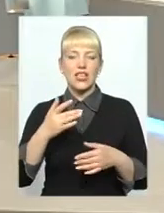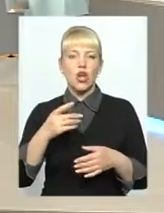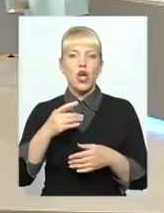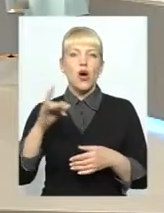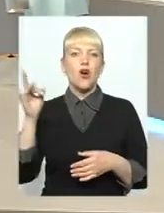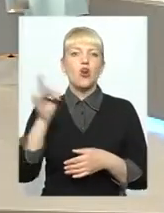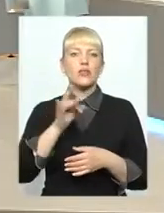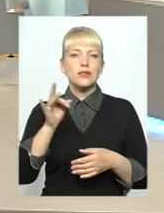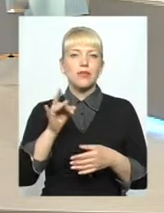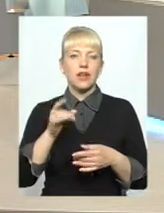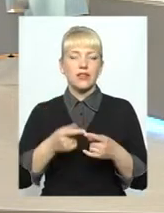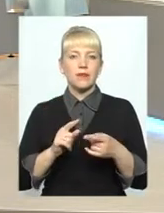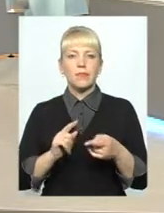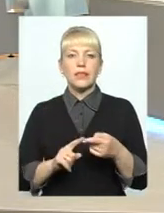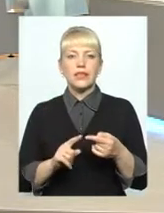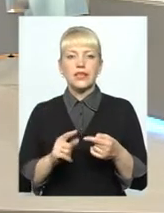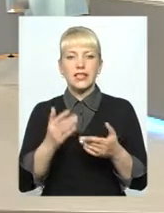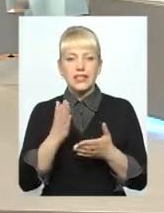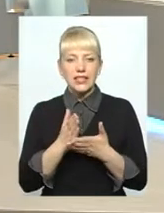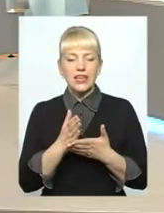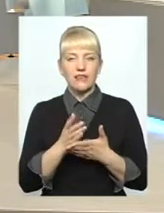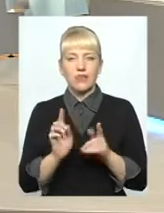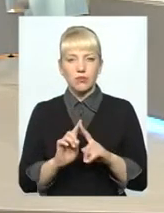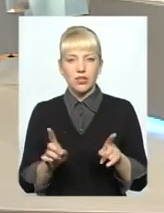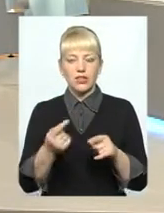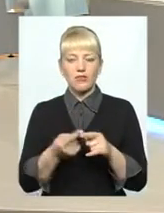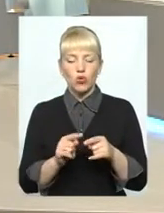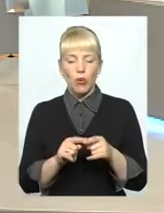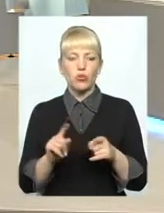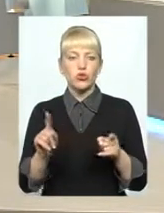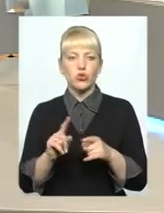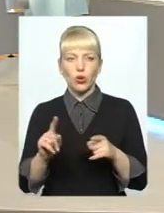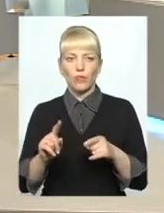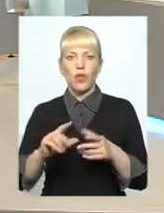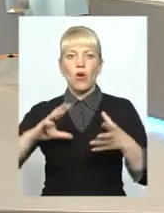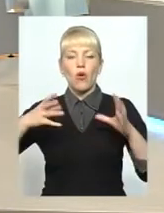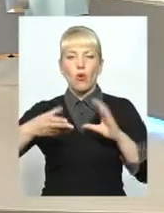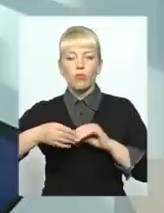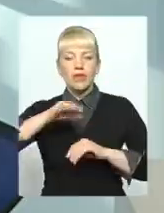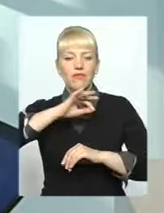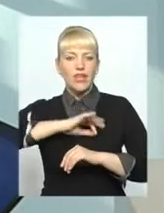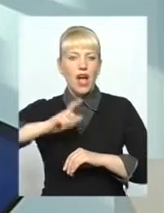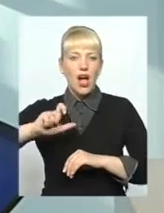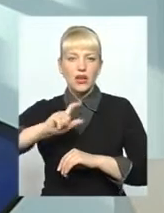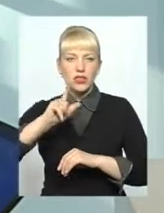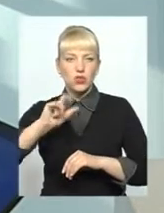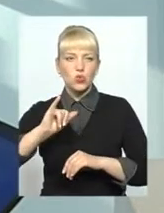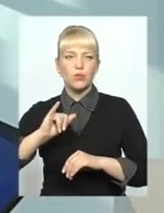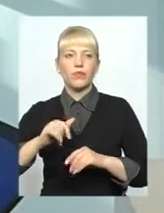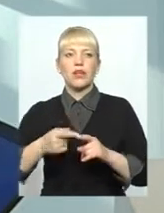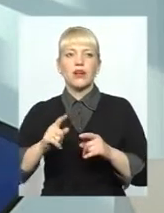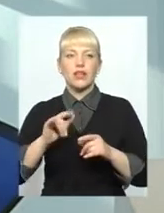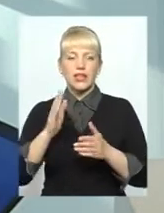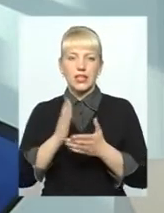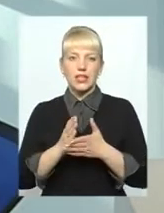Так, єдинна відмінність цього рахунку в тому, що в обсяг використаного газу зазначено в альтернативних